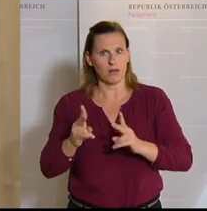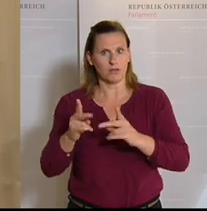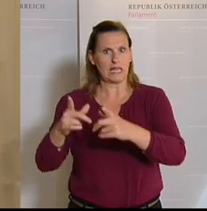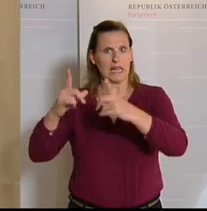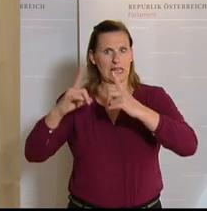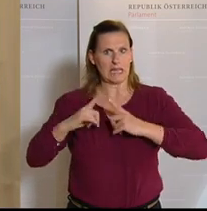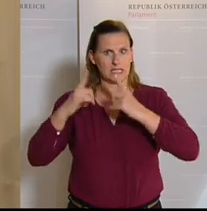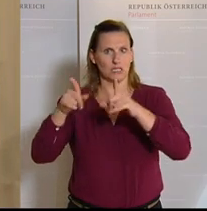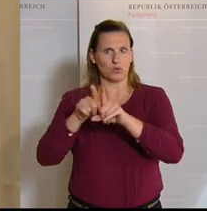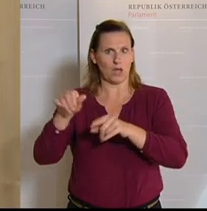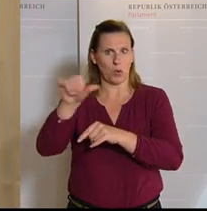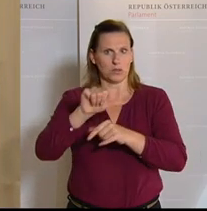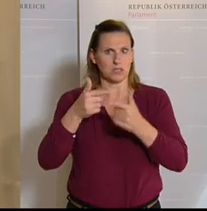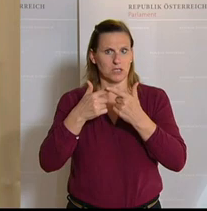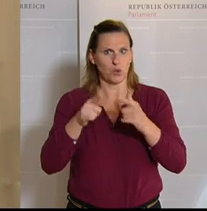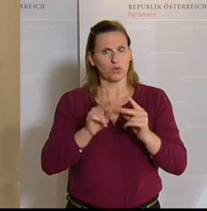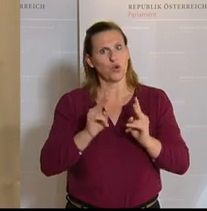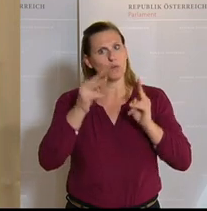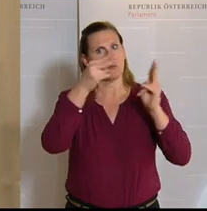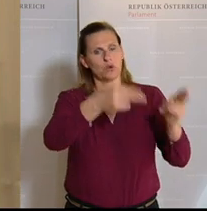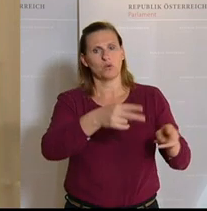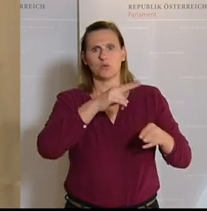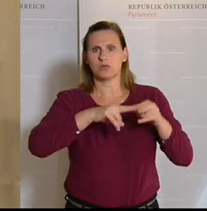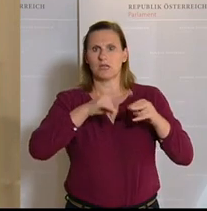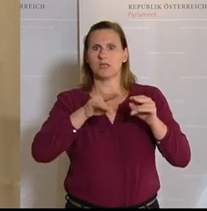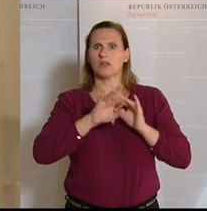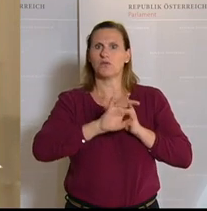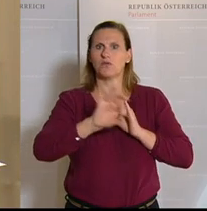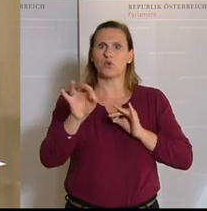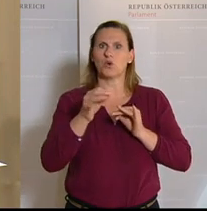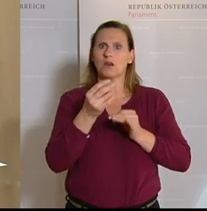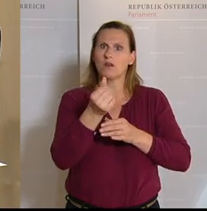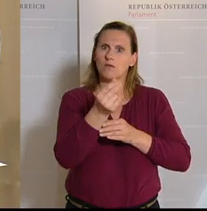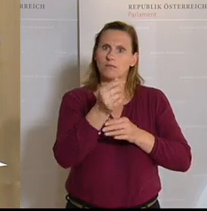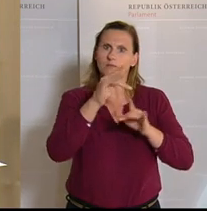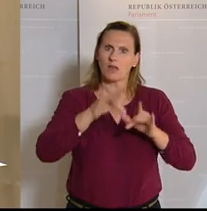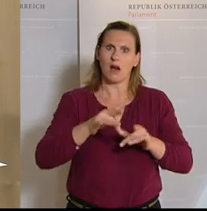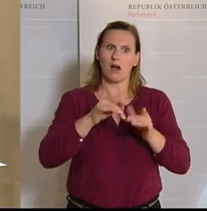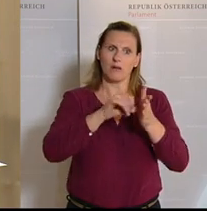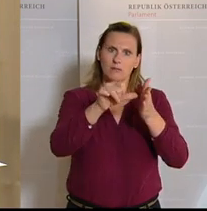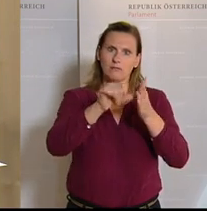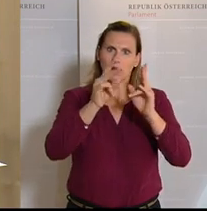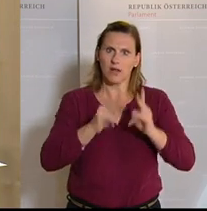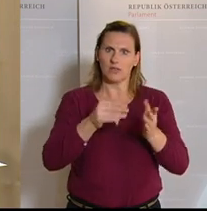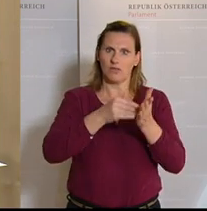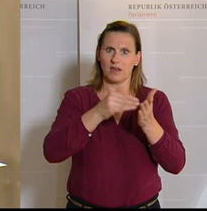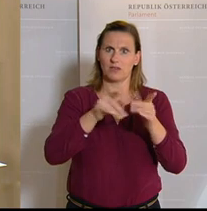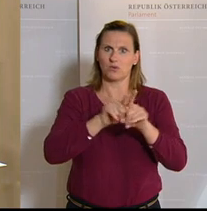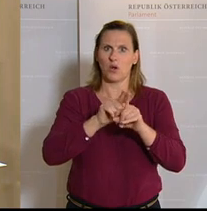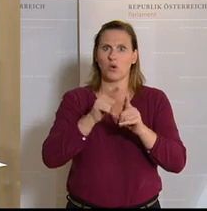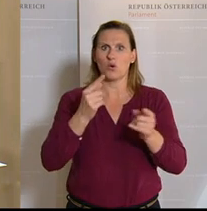formlose Spesen- und zinsenlose Überbrückungskredite zur Deckung von Liquiditätslücken, Umsetzung eines